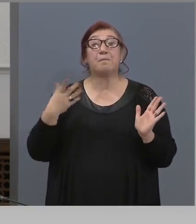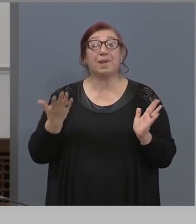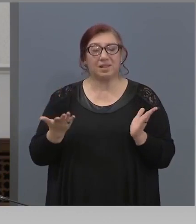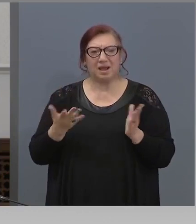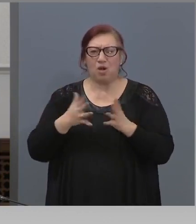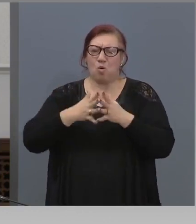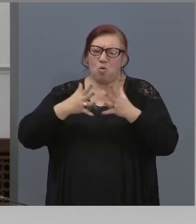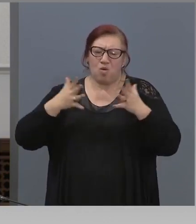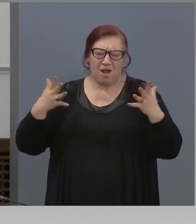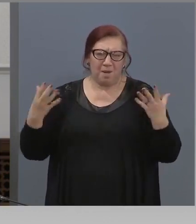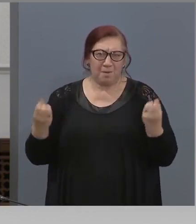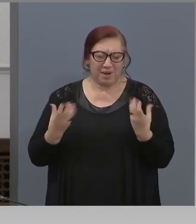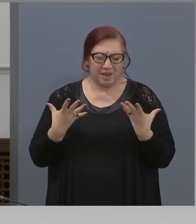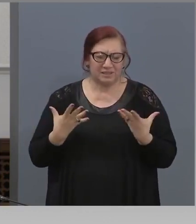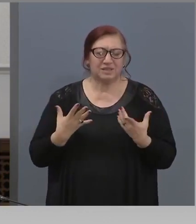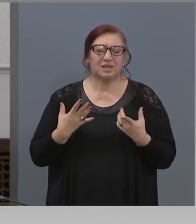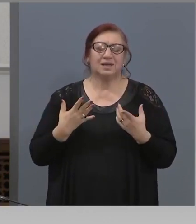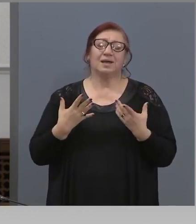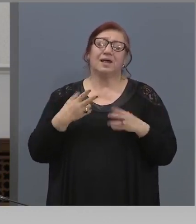празници. Как